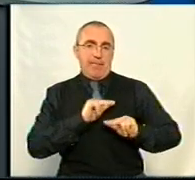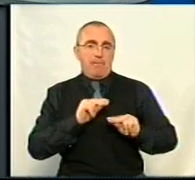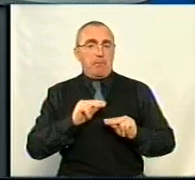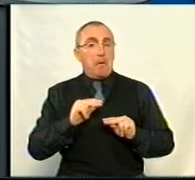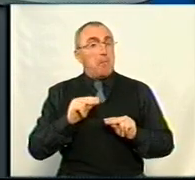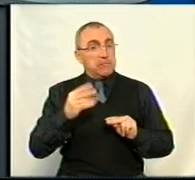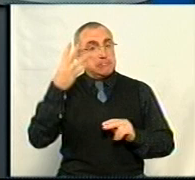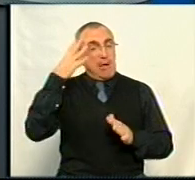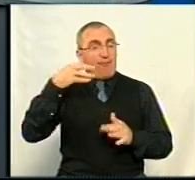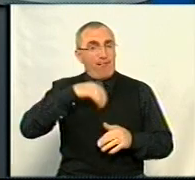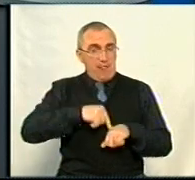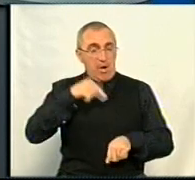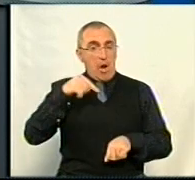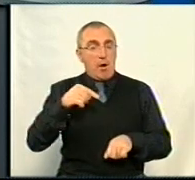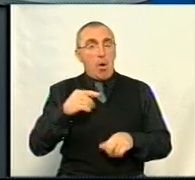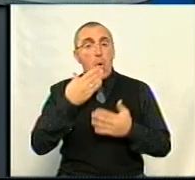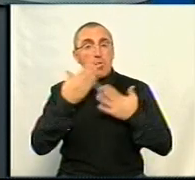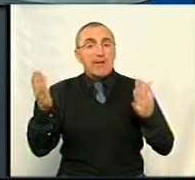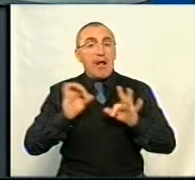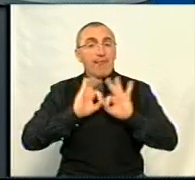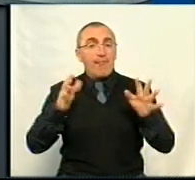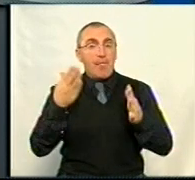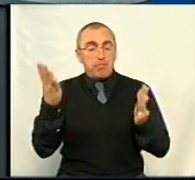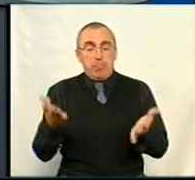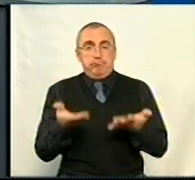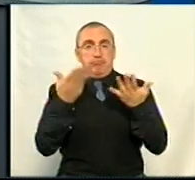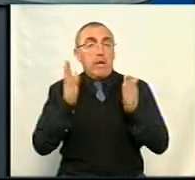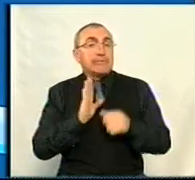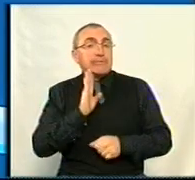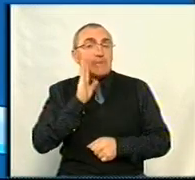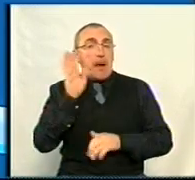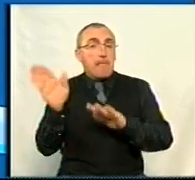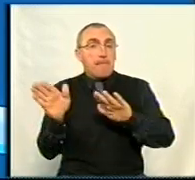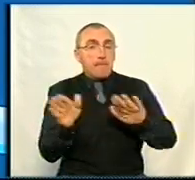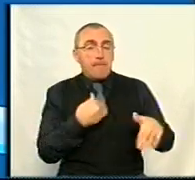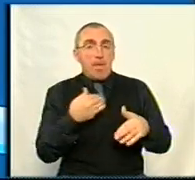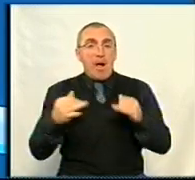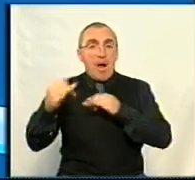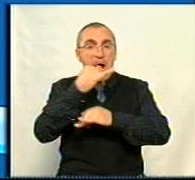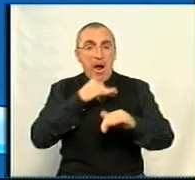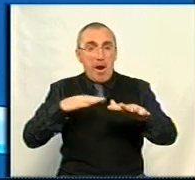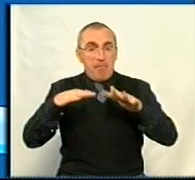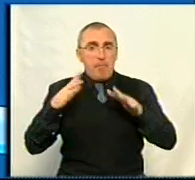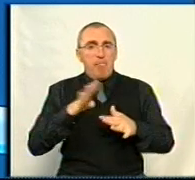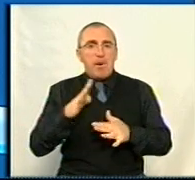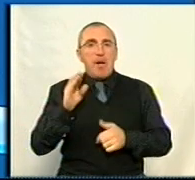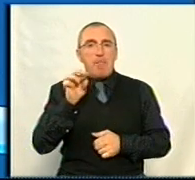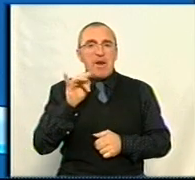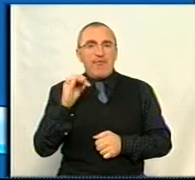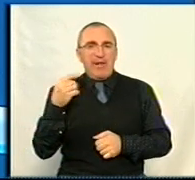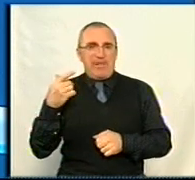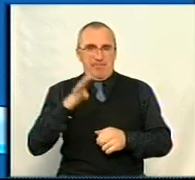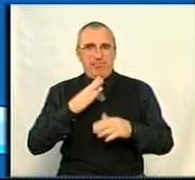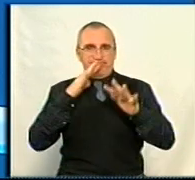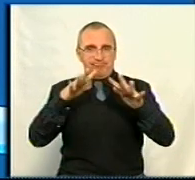враження. Останні інформації, яка сьогодні виплила просто зранку, після апаратної наради, ви провели брифінг. Вперше